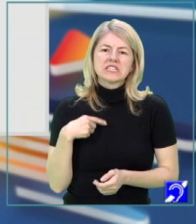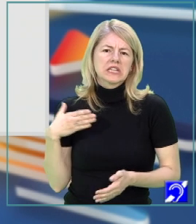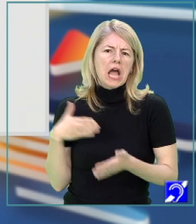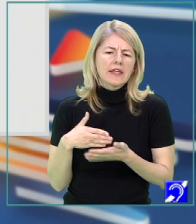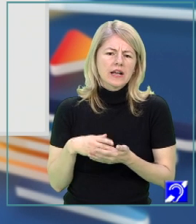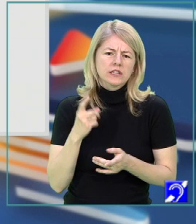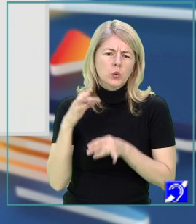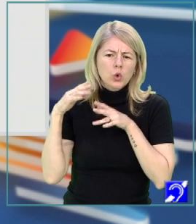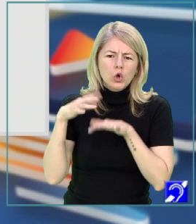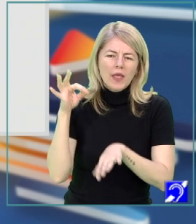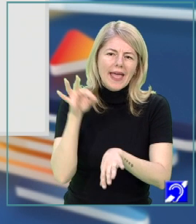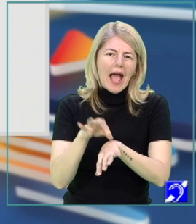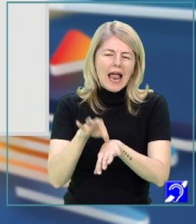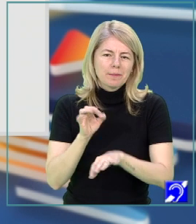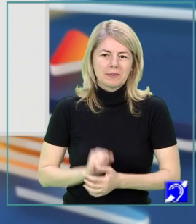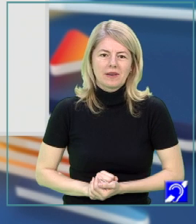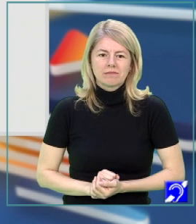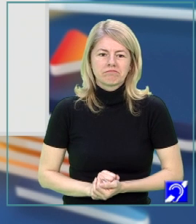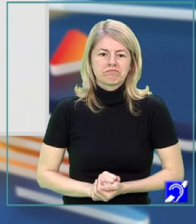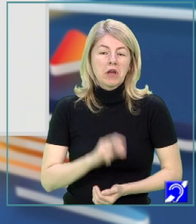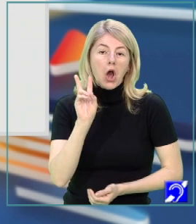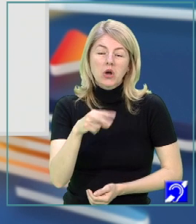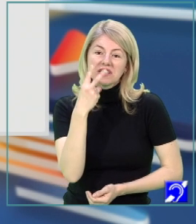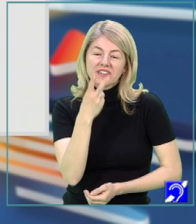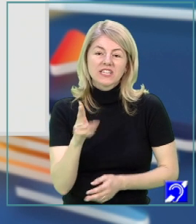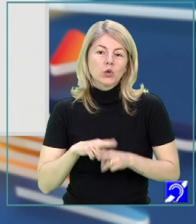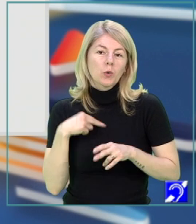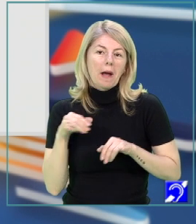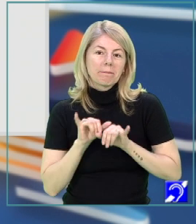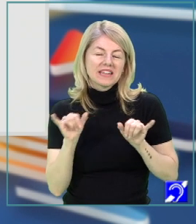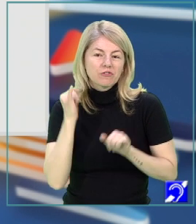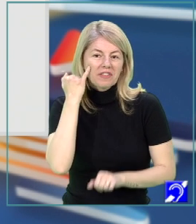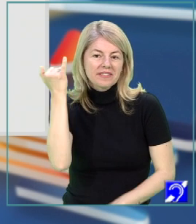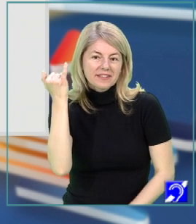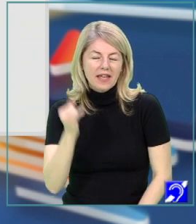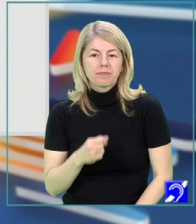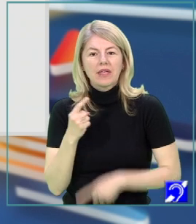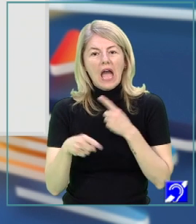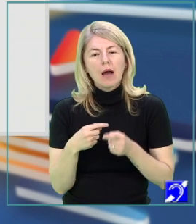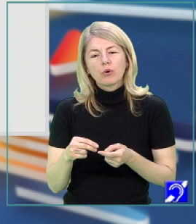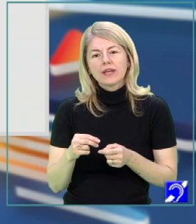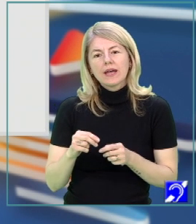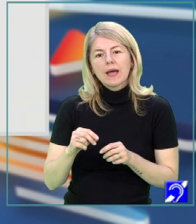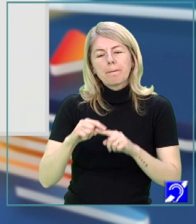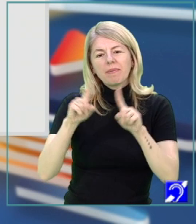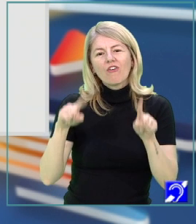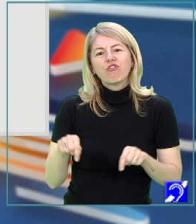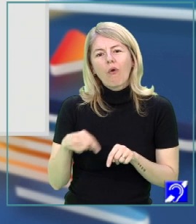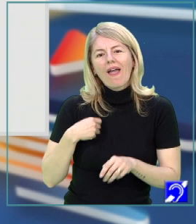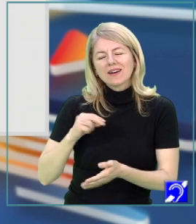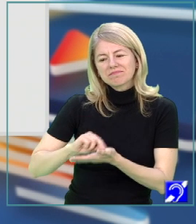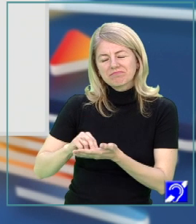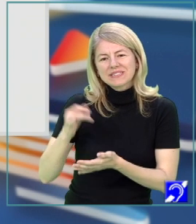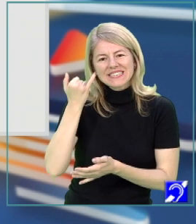de un roi de albine. O să vedeți cum am dezvoltat această idee. Apoi schițați pe ciornă câteva